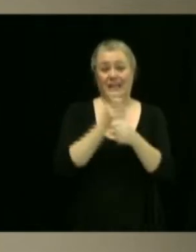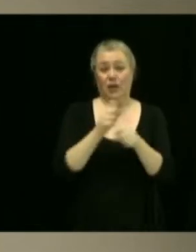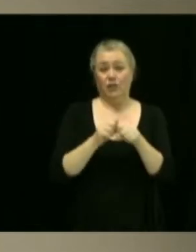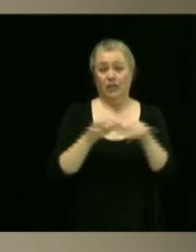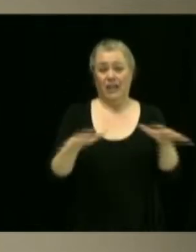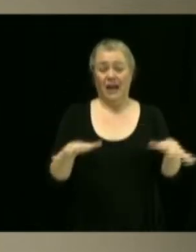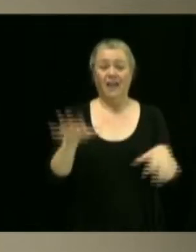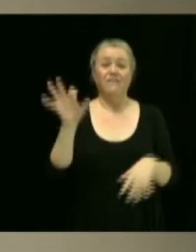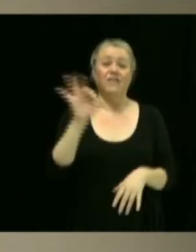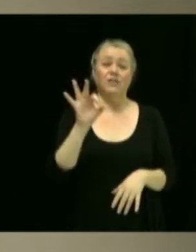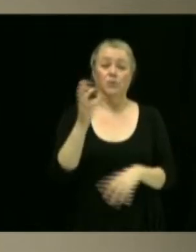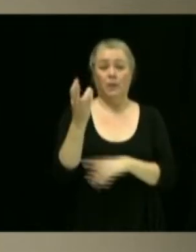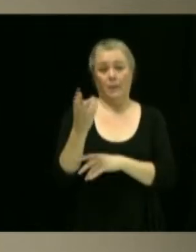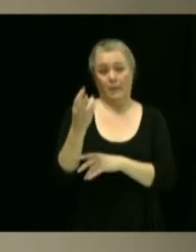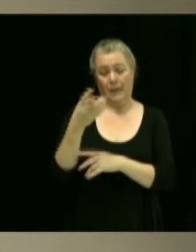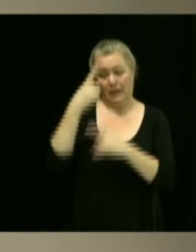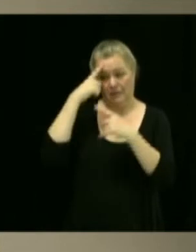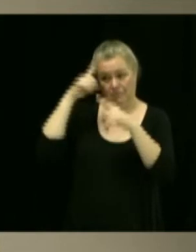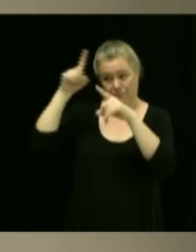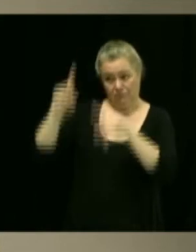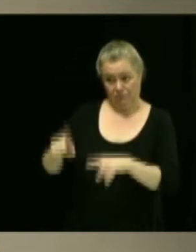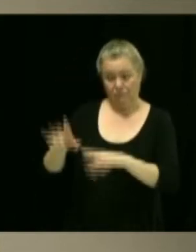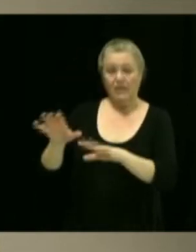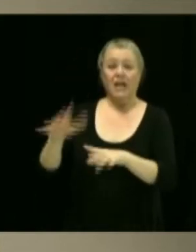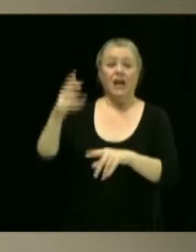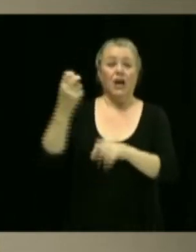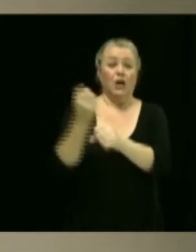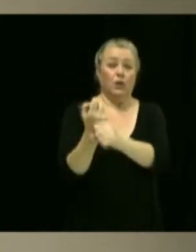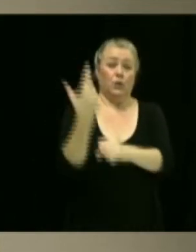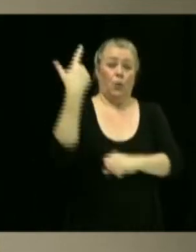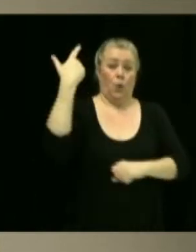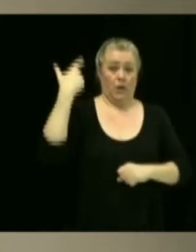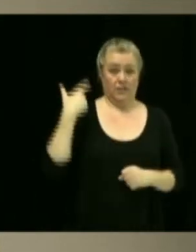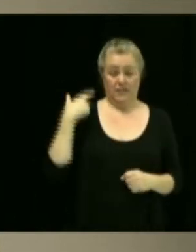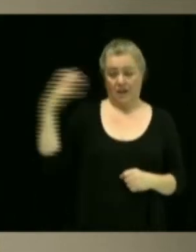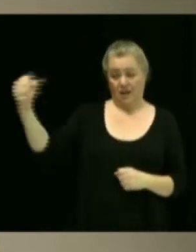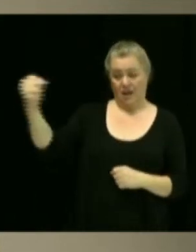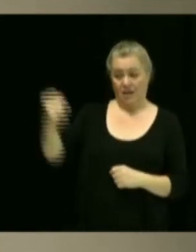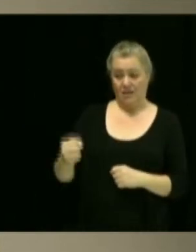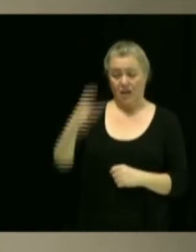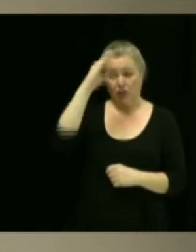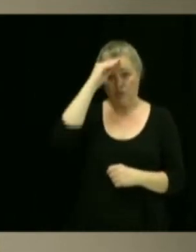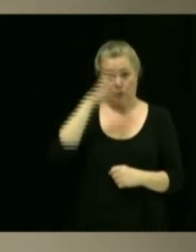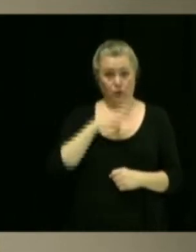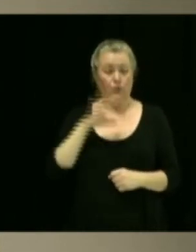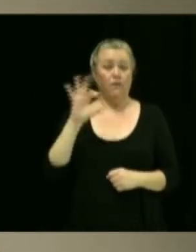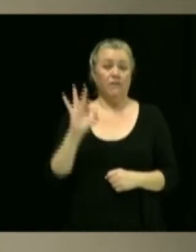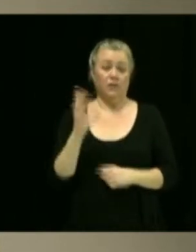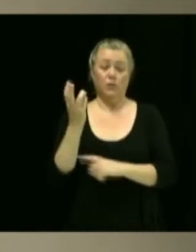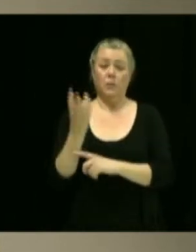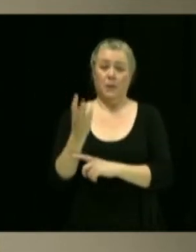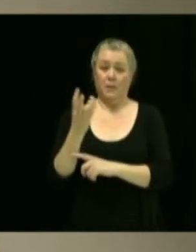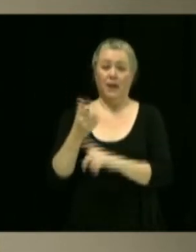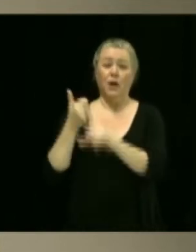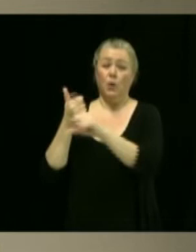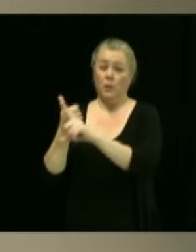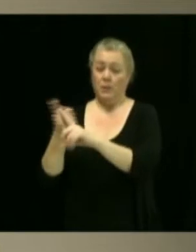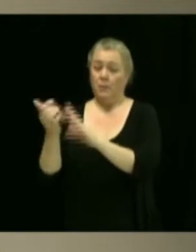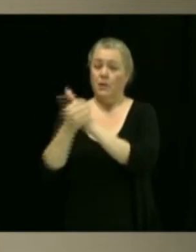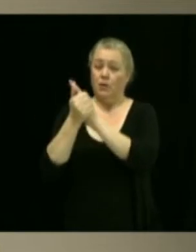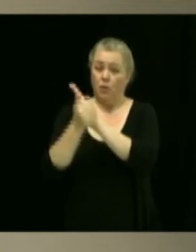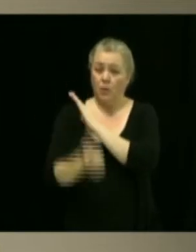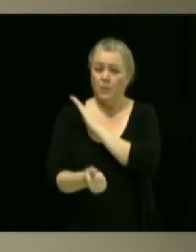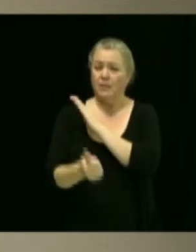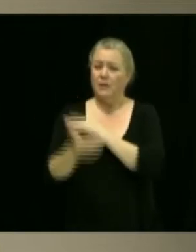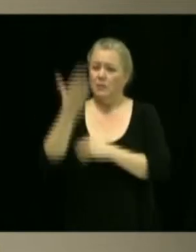Victorieville a requis les services de M. Pépin il y a trois ans. Ses compétences et son savoir-être lui ont permis d'assurer cette tâche de directeur